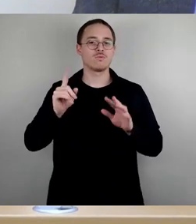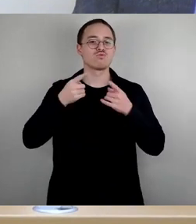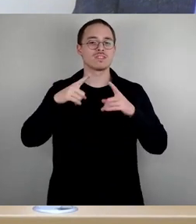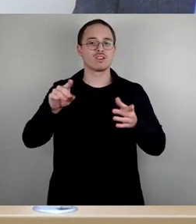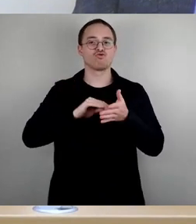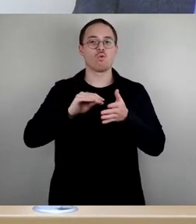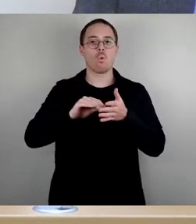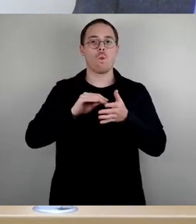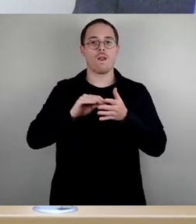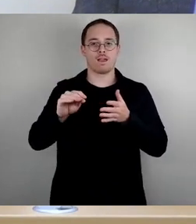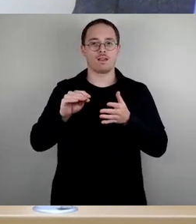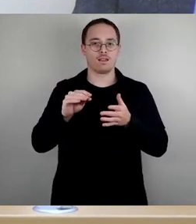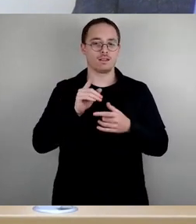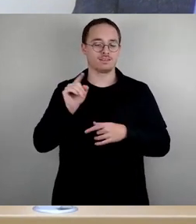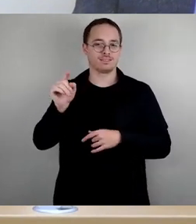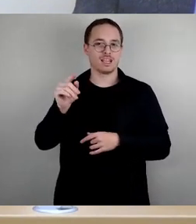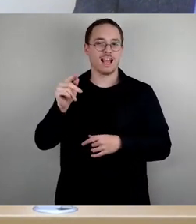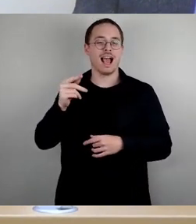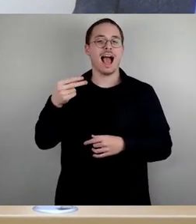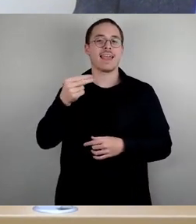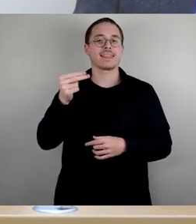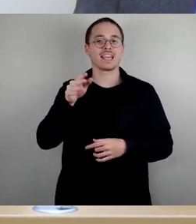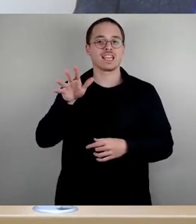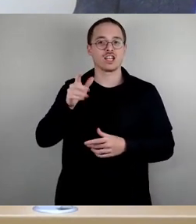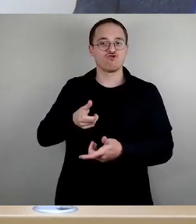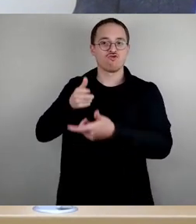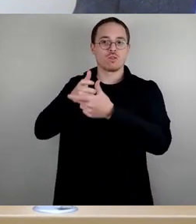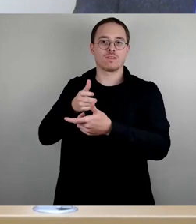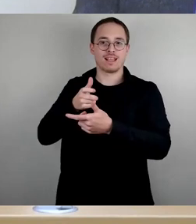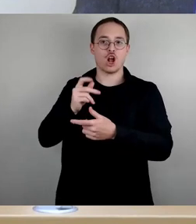Abstimmen, wer hier dem Ausschussbericht seine Zustimmung geben kann.